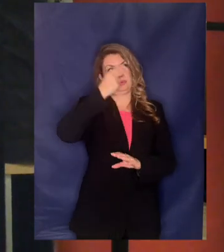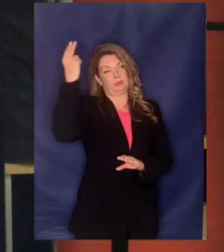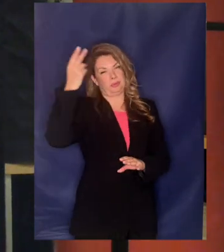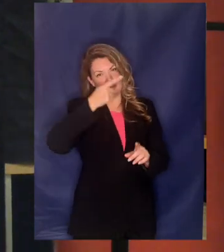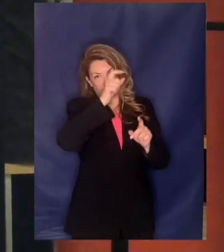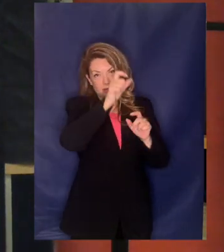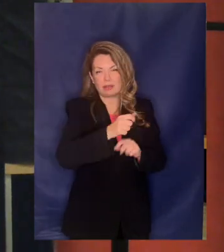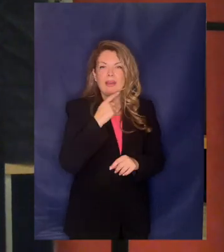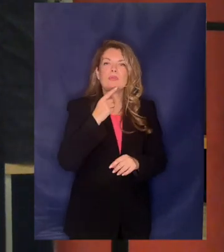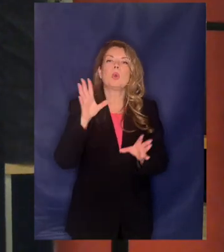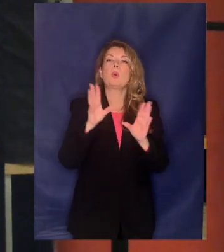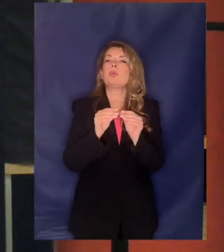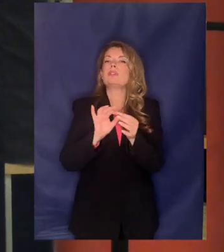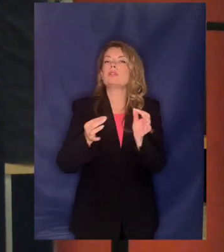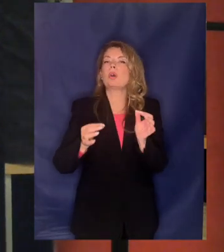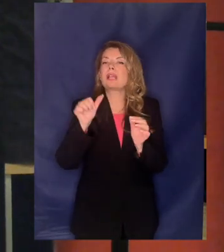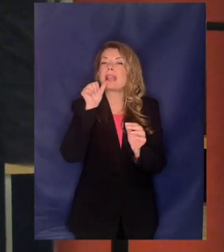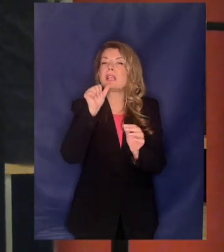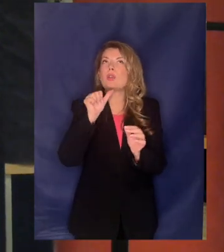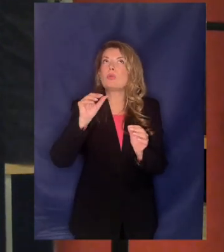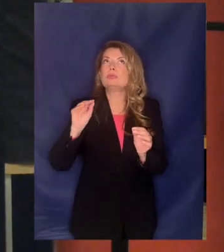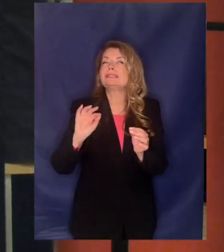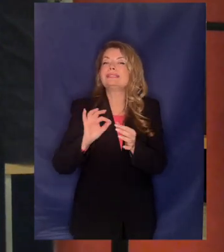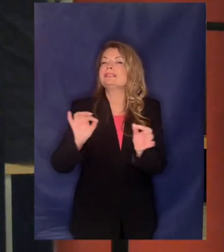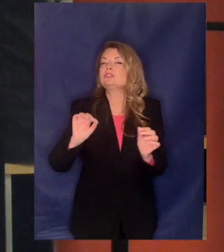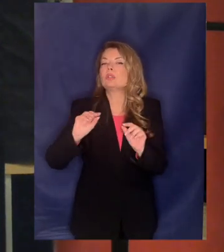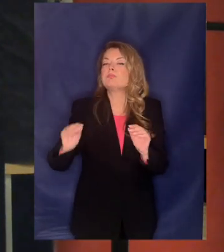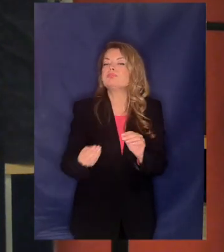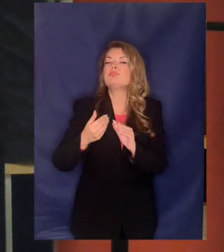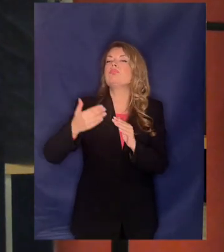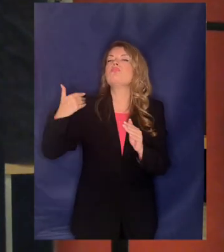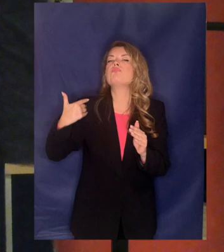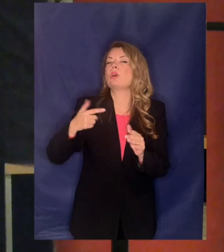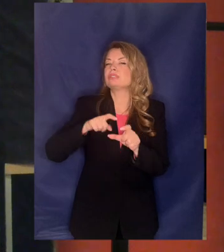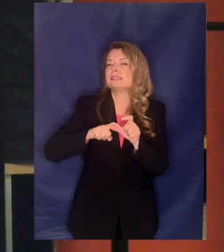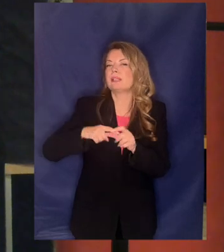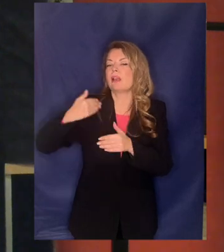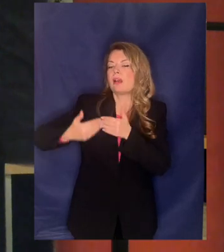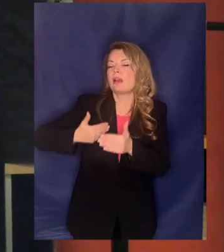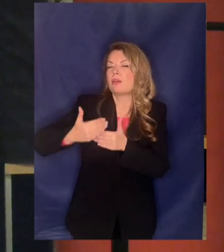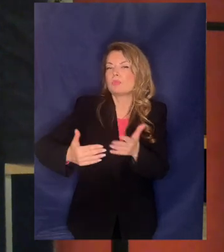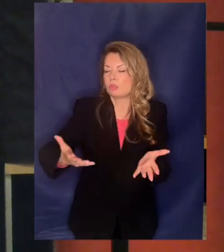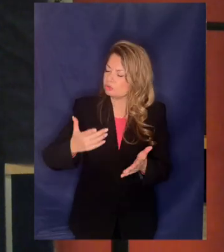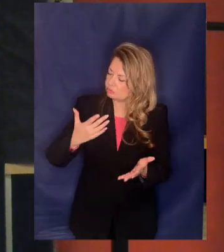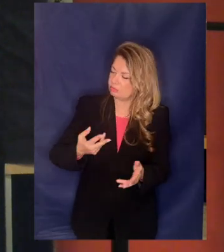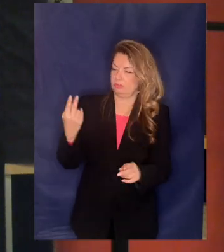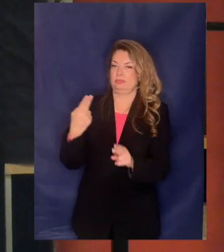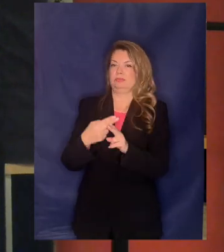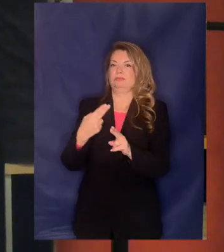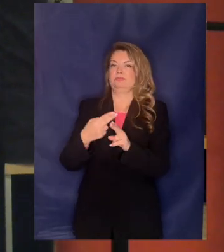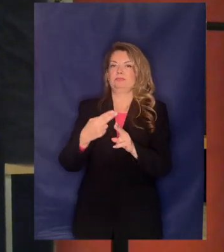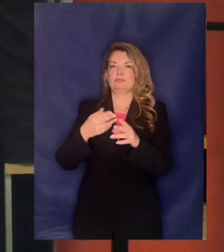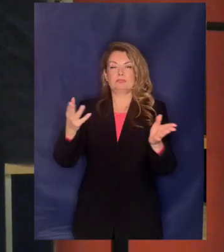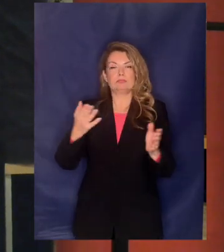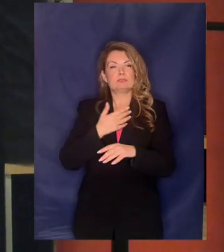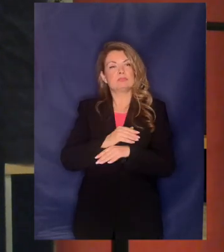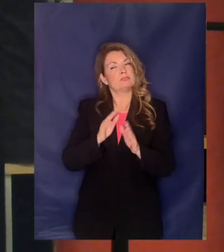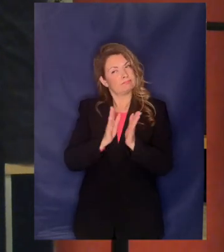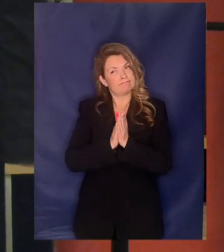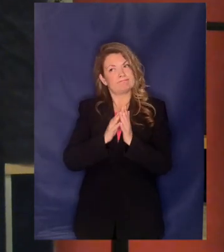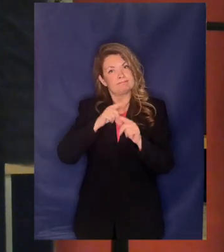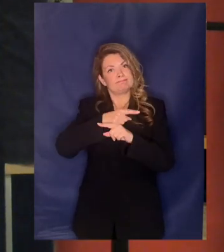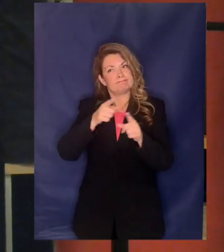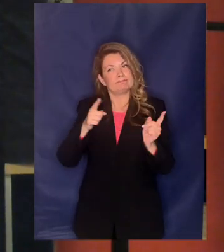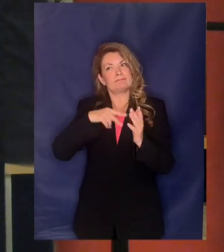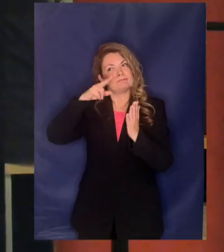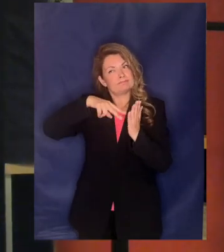είναι πάρα πάρα πολύ συγκινητικό και θα το πω εγώ για τους παριστάμενους εδώ να διαβάσει κανείς